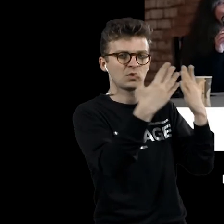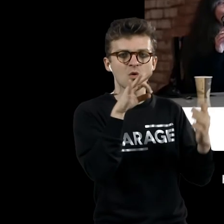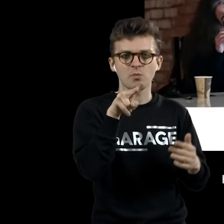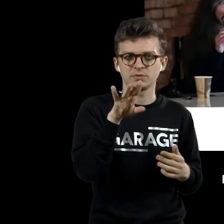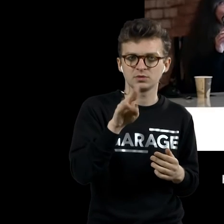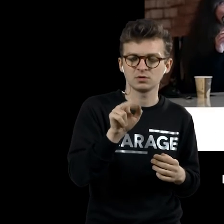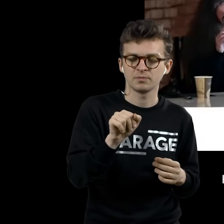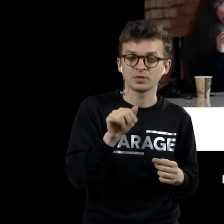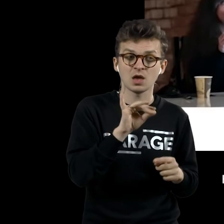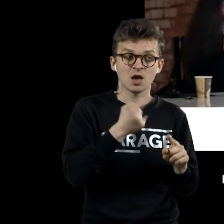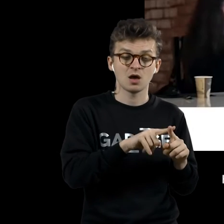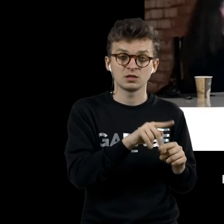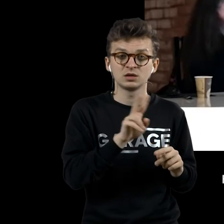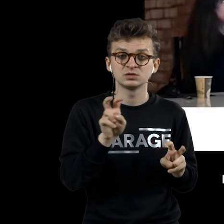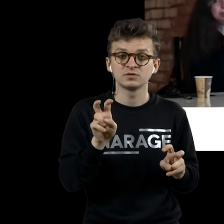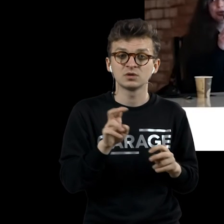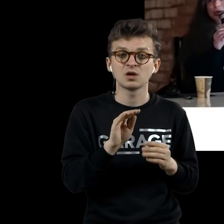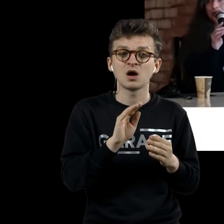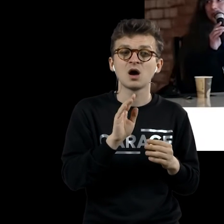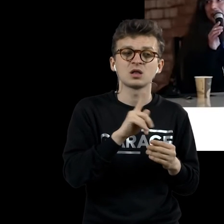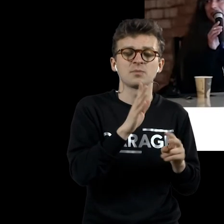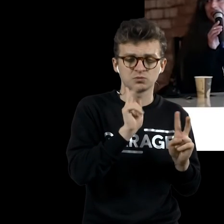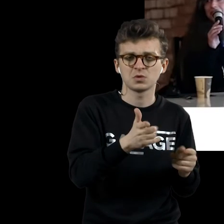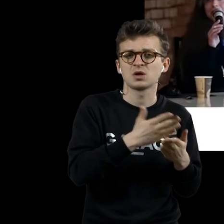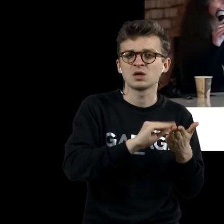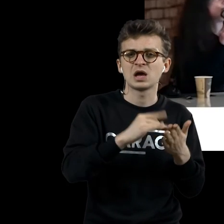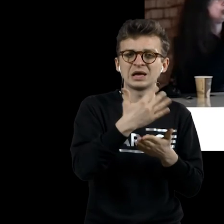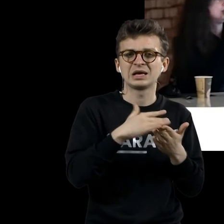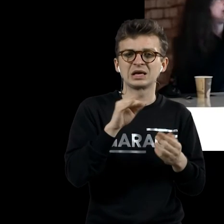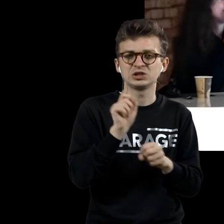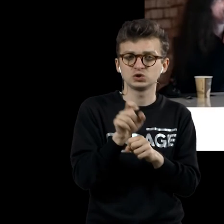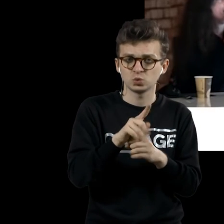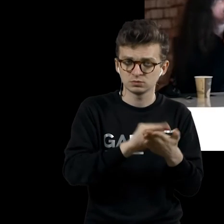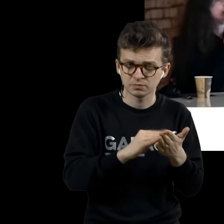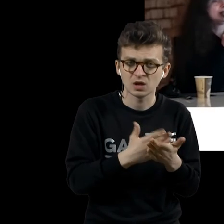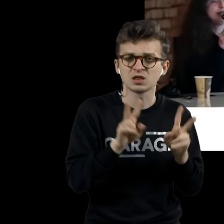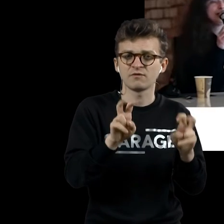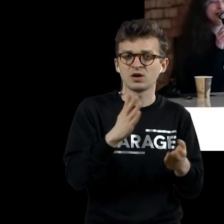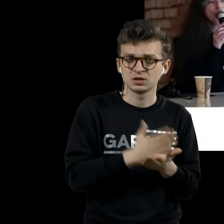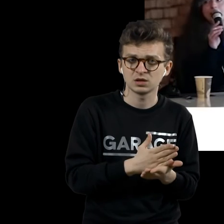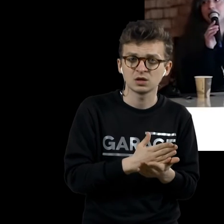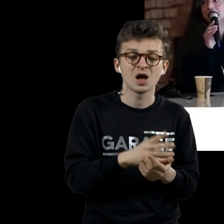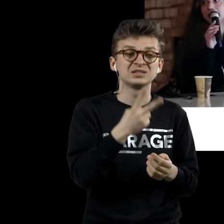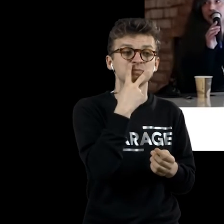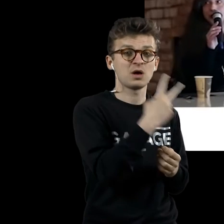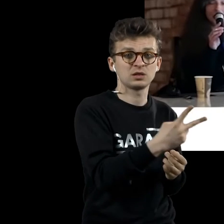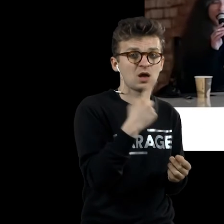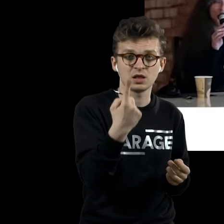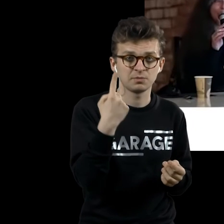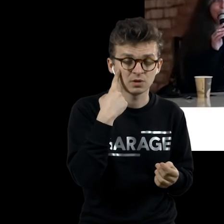называется... на нем написано инструкция, собственно, даже не название, инструкция. Для смотрения одним глазом